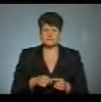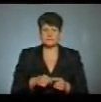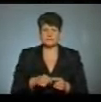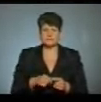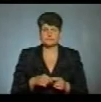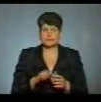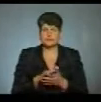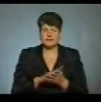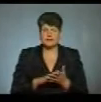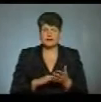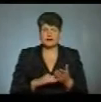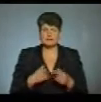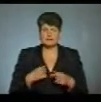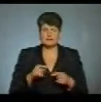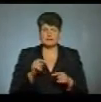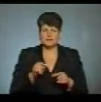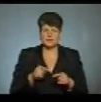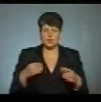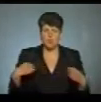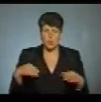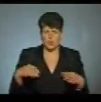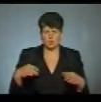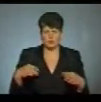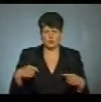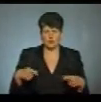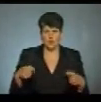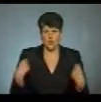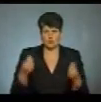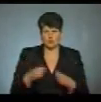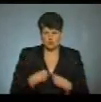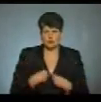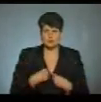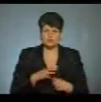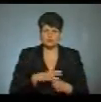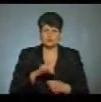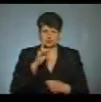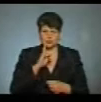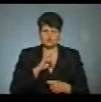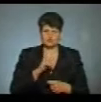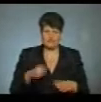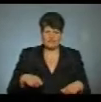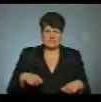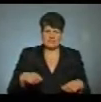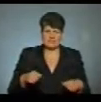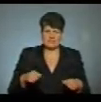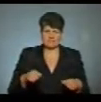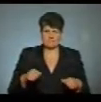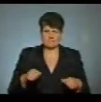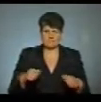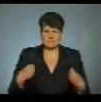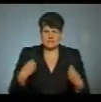далі ми ці костюми, щоб було нашим медикам добре вдягатися, ми їх повністю